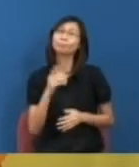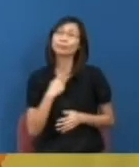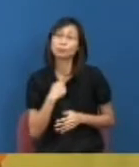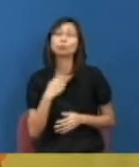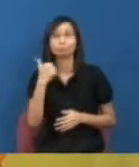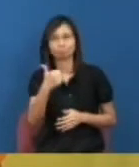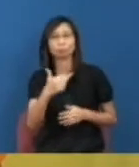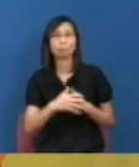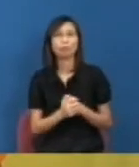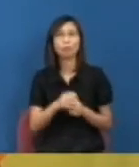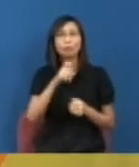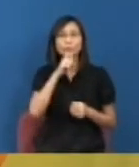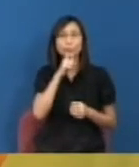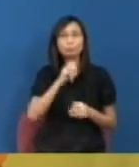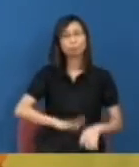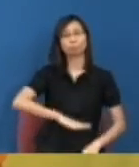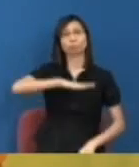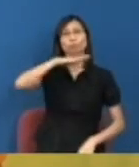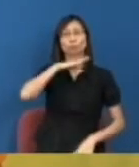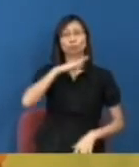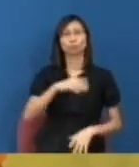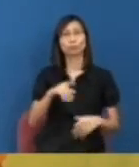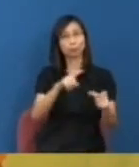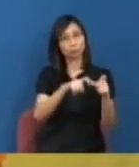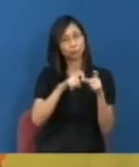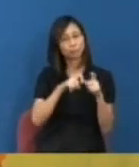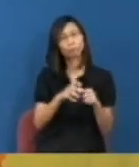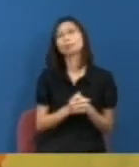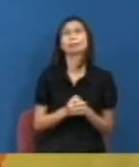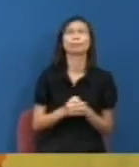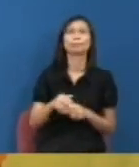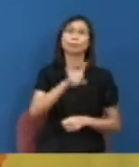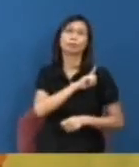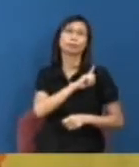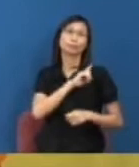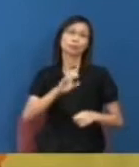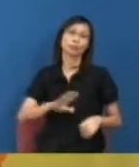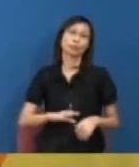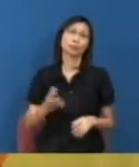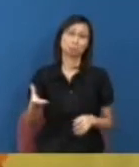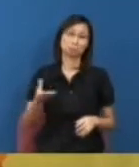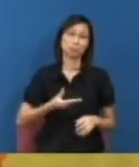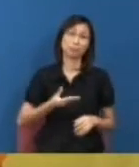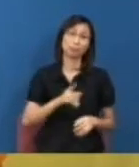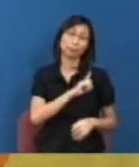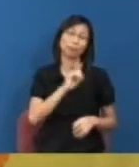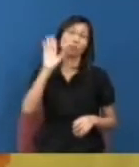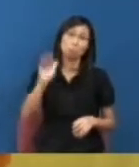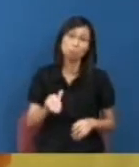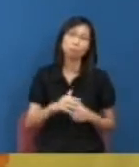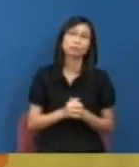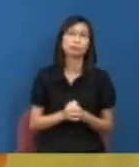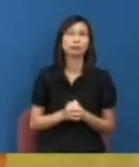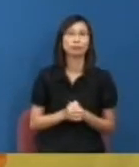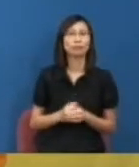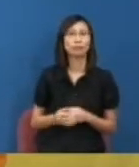的裁政來源可以自給自足甚至可以說是因為這種自給自足其實形成了一個很獨特或者叫